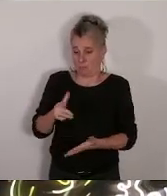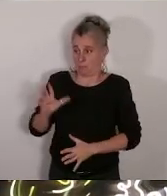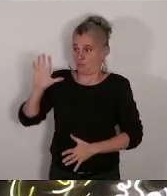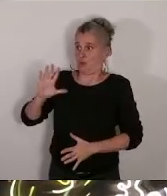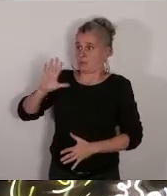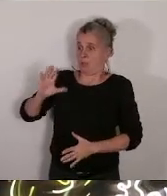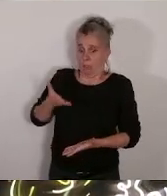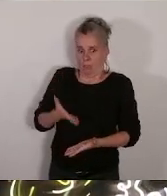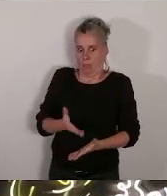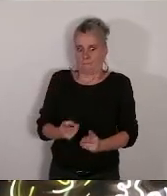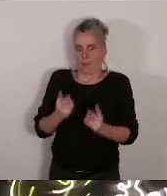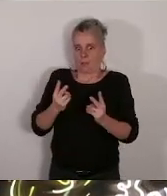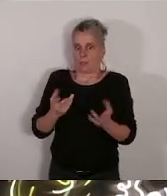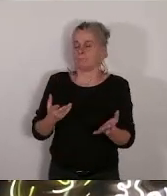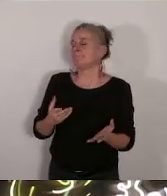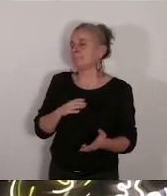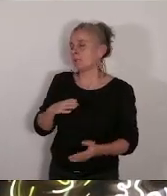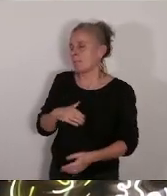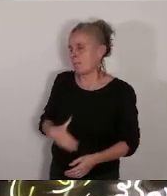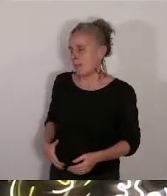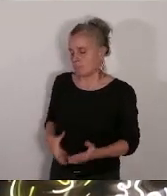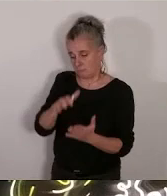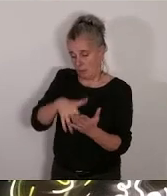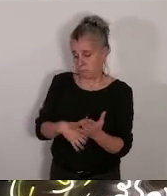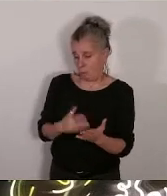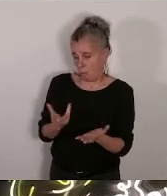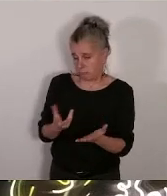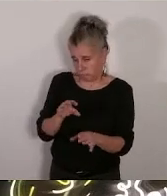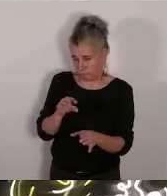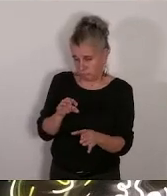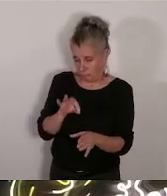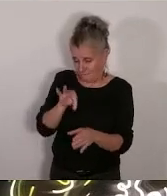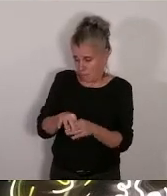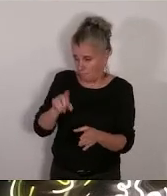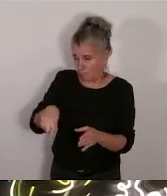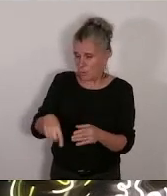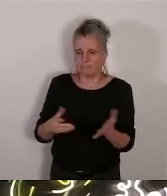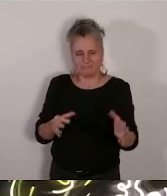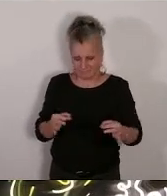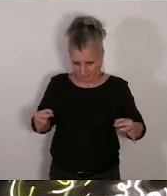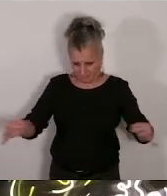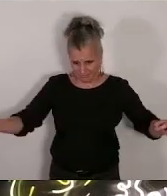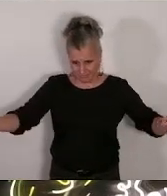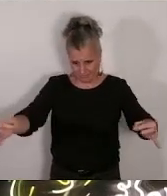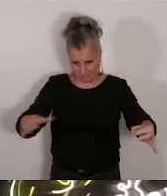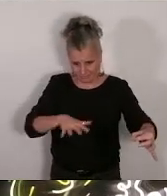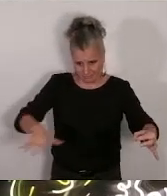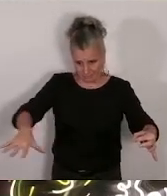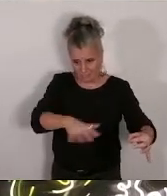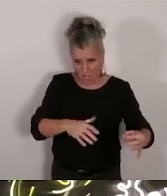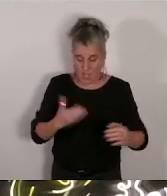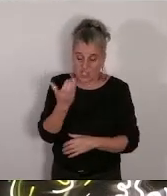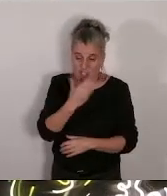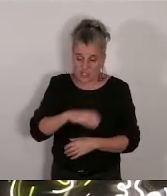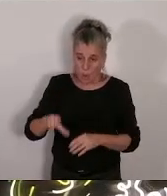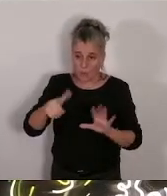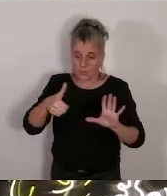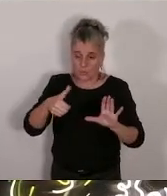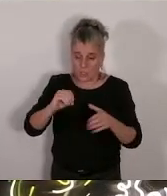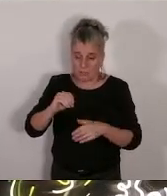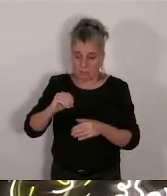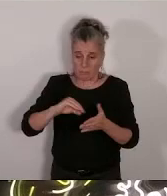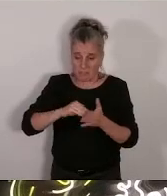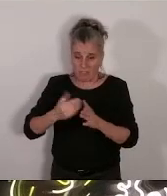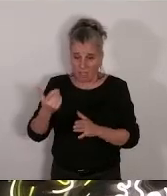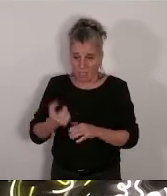madame la maire. Il nous est demandé de voter la valorisation de 160 mètres et donc de valider l'abandon par